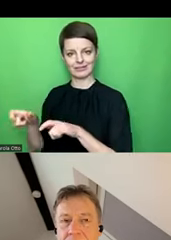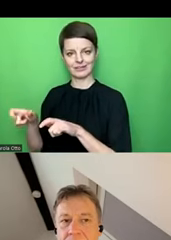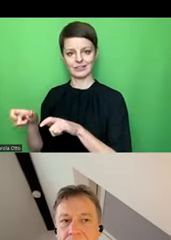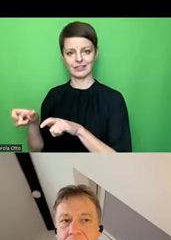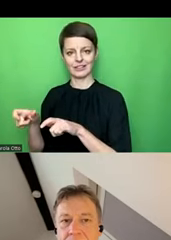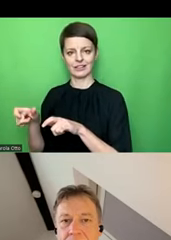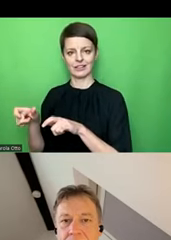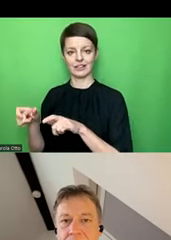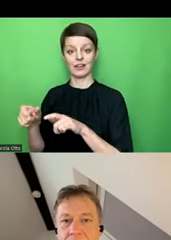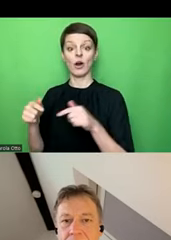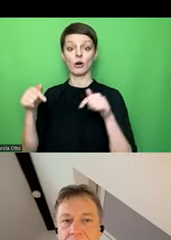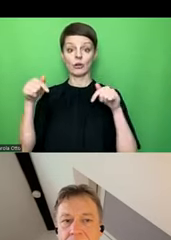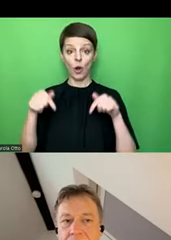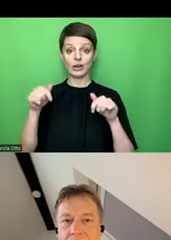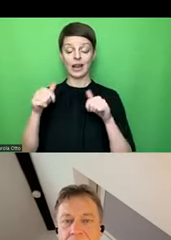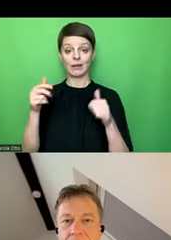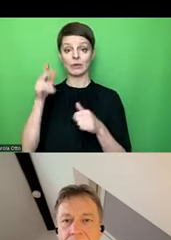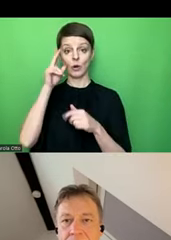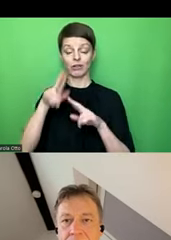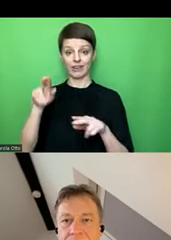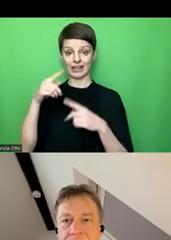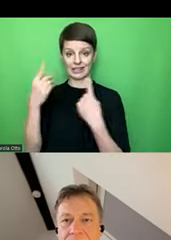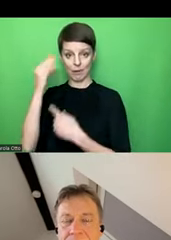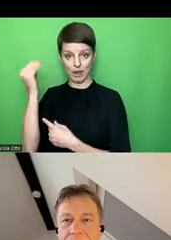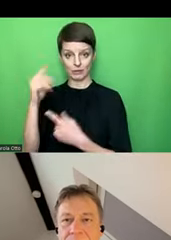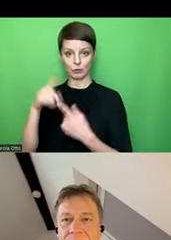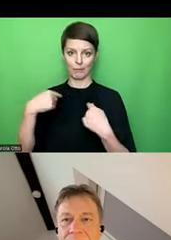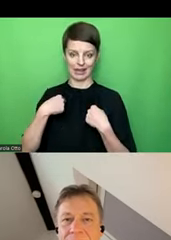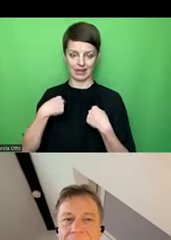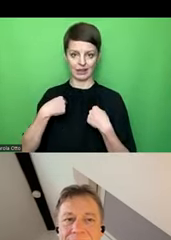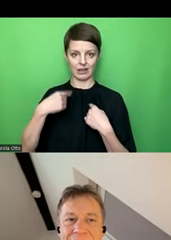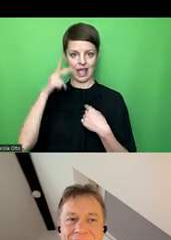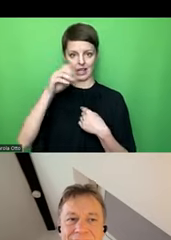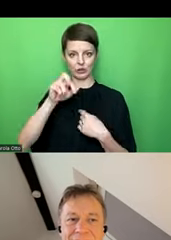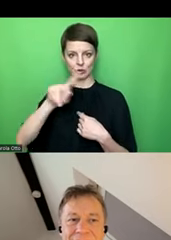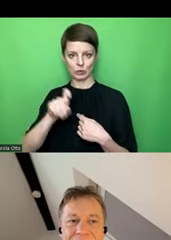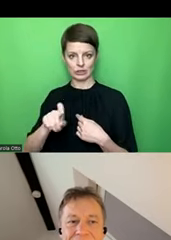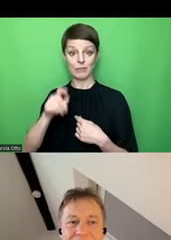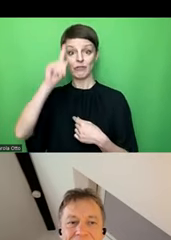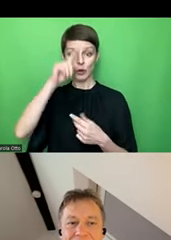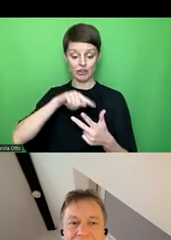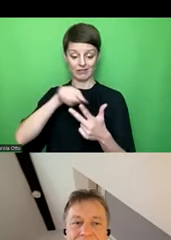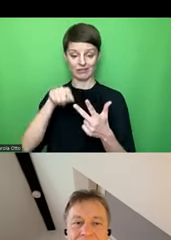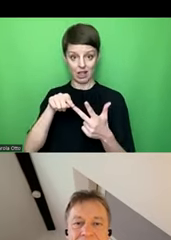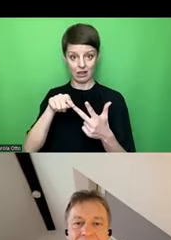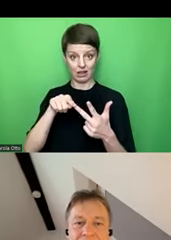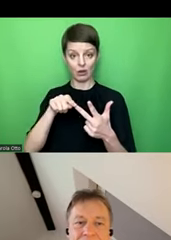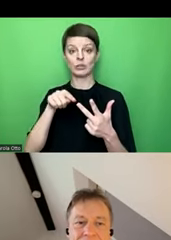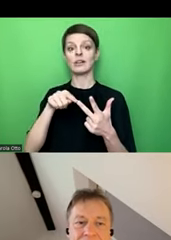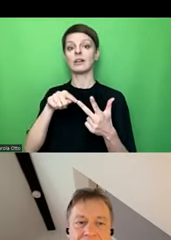Sie erleben heute Gottfried Zimmermann und mich, Gregor Stutz, aber wir sind ja zu dritt für Deutschland. und unser Kollege